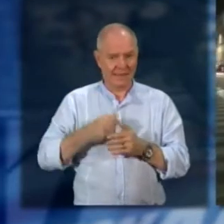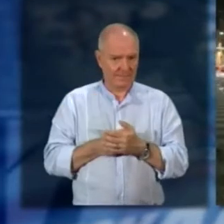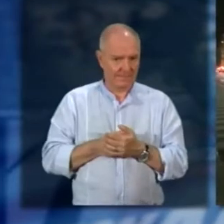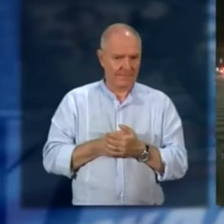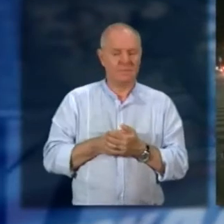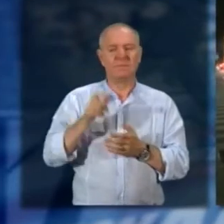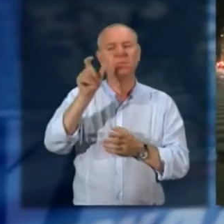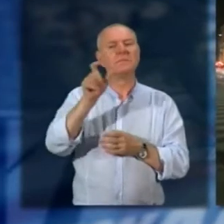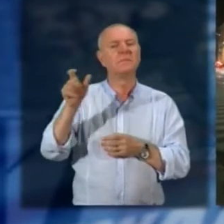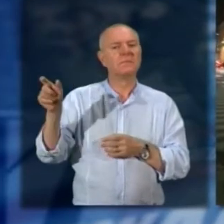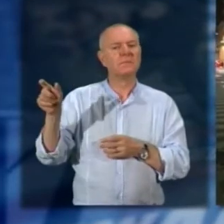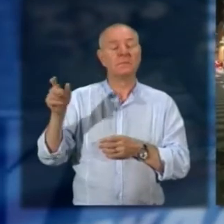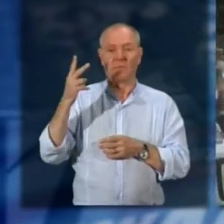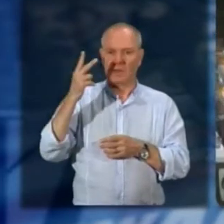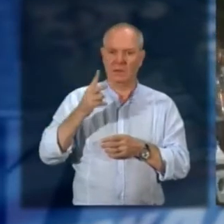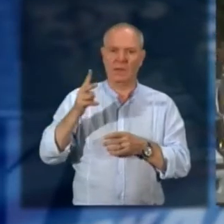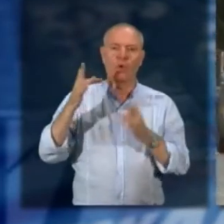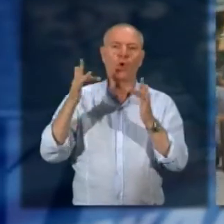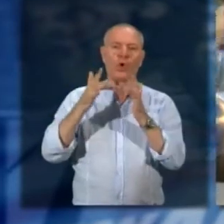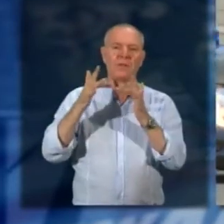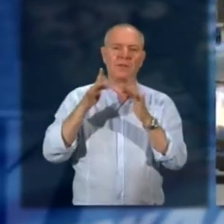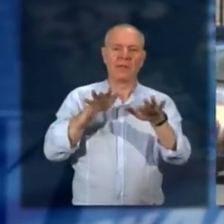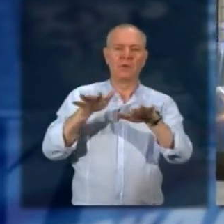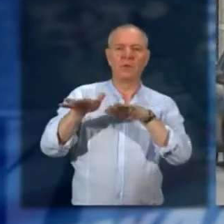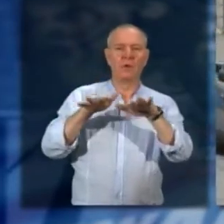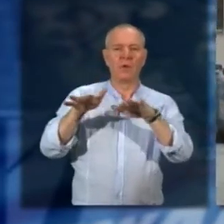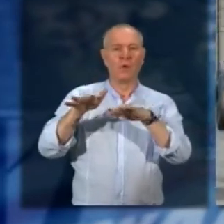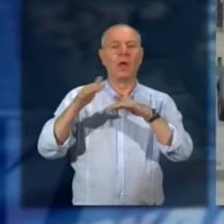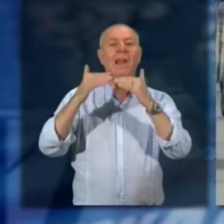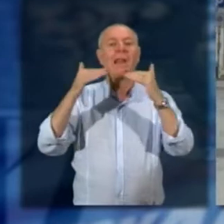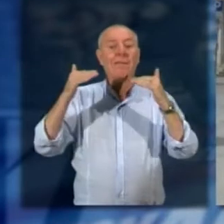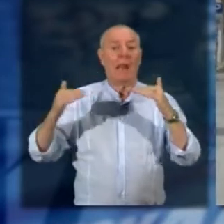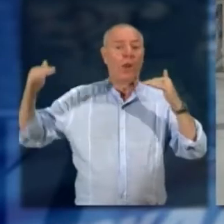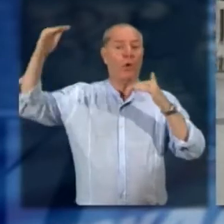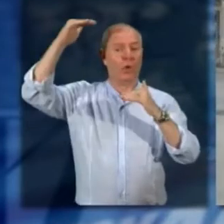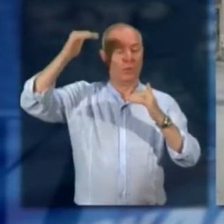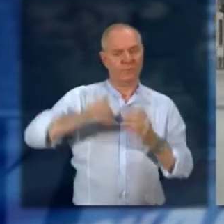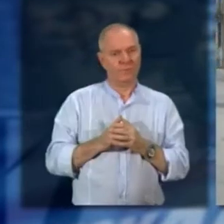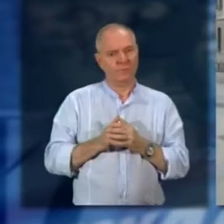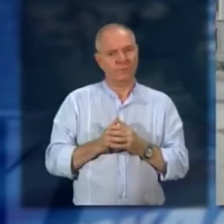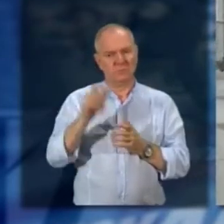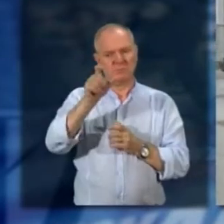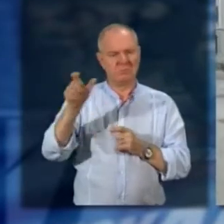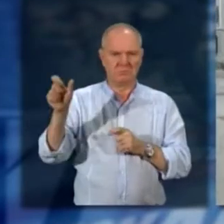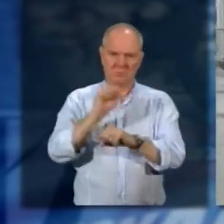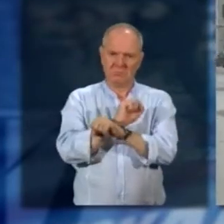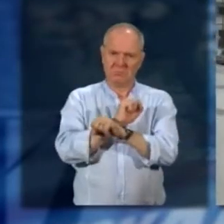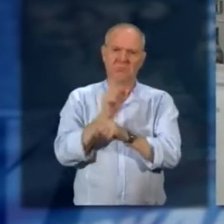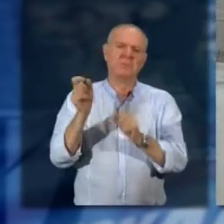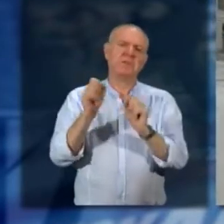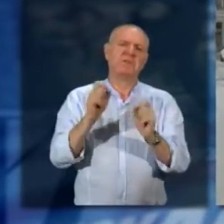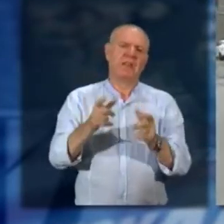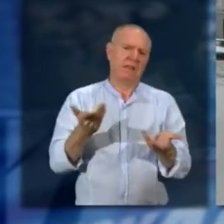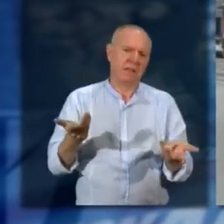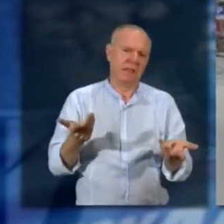indagati sarebbero il perno di contatto con spacciatori a livelli più alti, tra gli arrestati personaggi impegnati a smerciare le